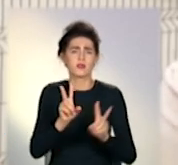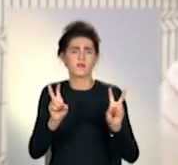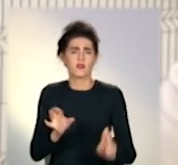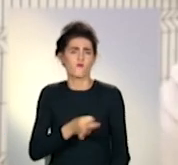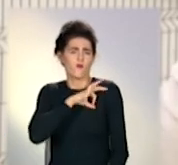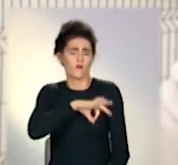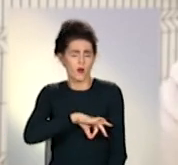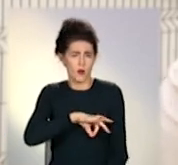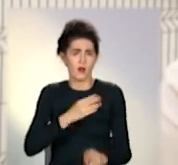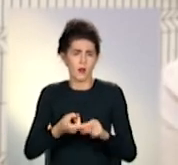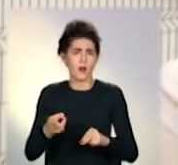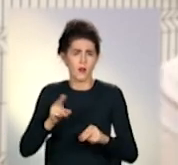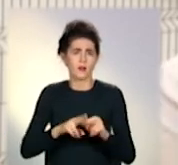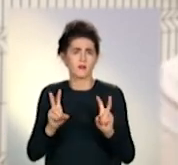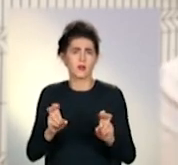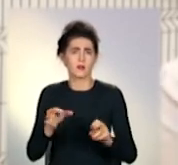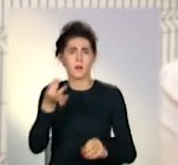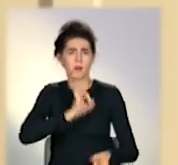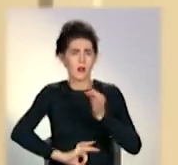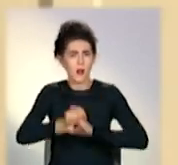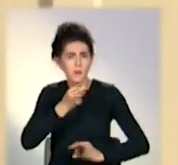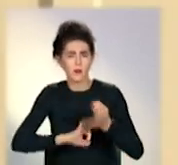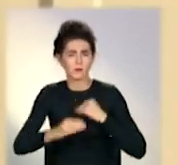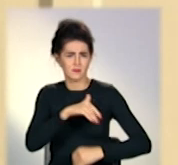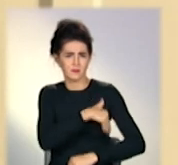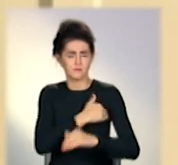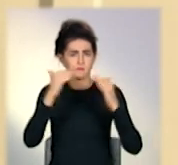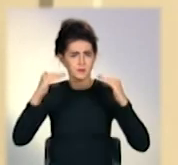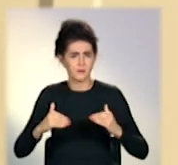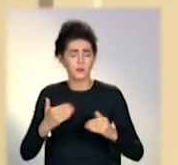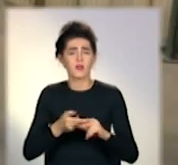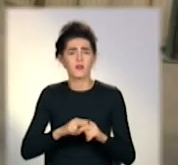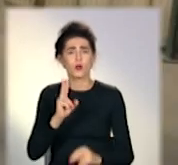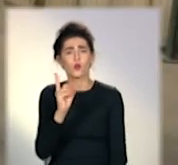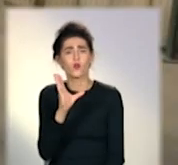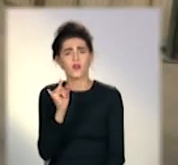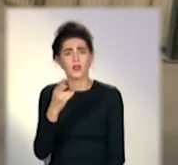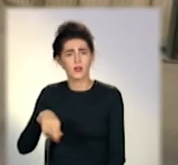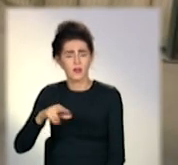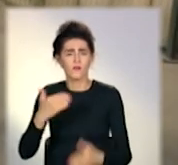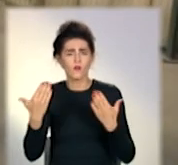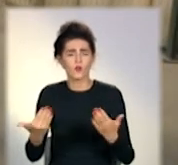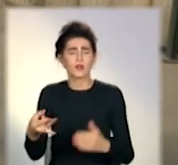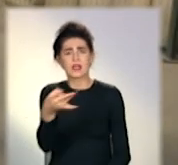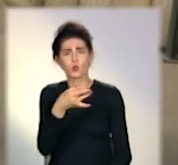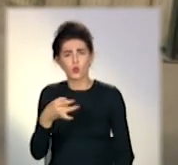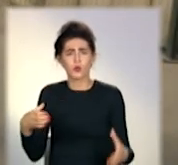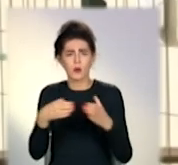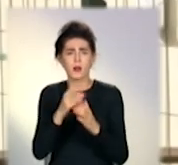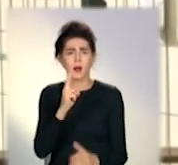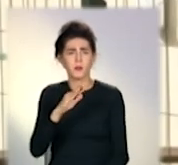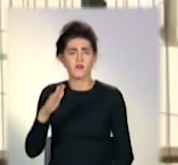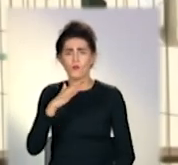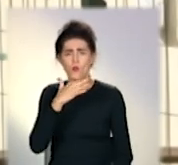жаропонижаючі препарати. Саме через ковід на непідконтрольній території решта КПВВ закриті